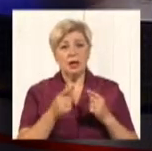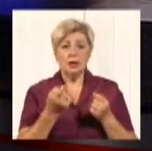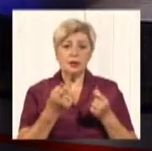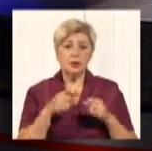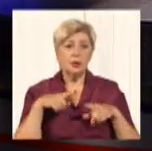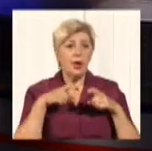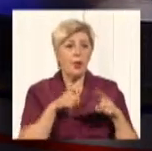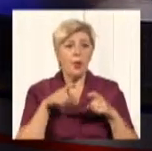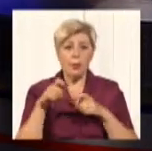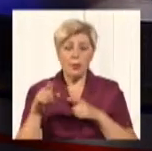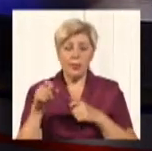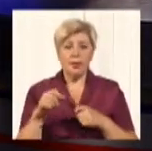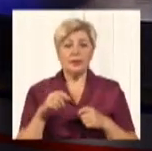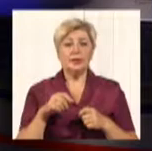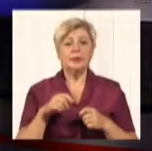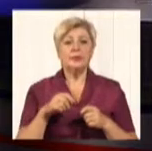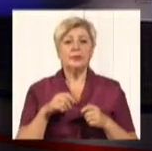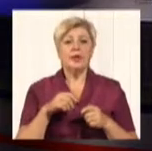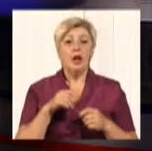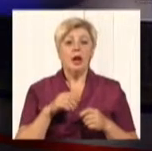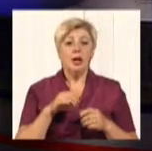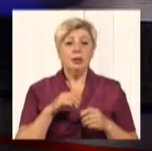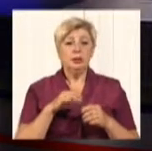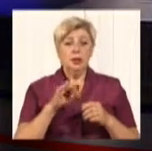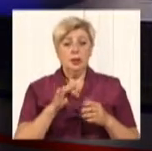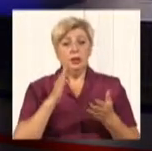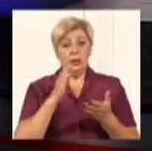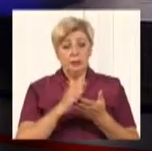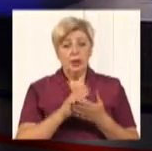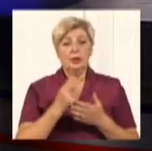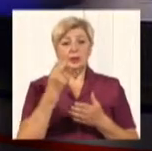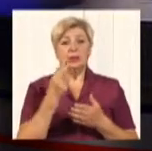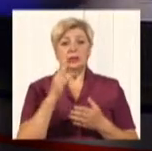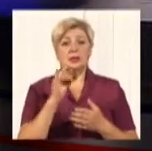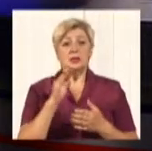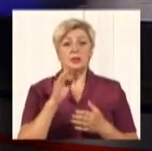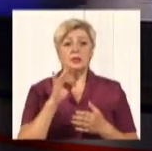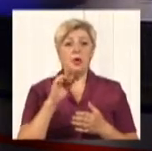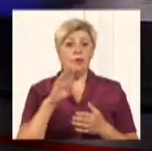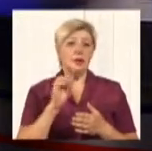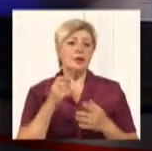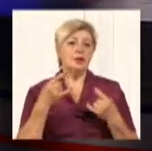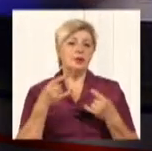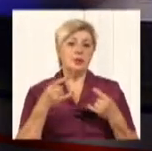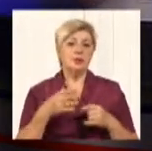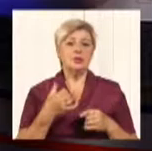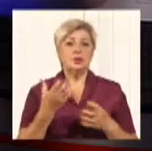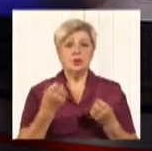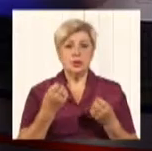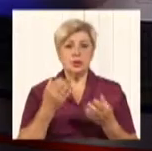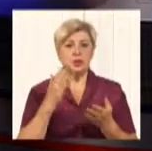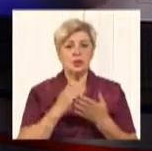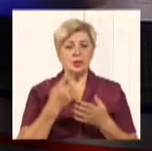ну, суто організаційні моменти владнати, і мати собі цифрове телебачення, це взагалі-то не проблема. У нас є ще один